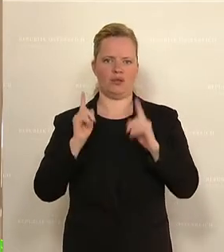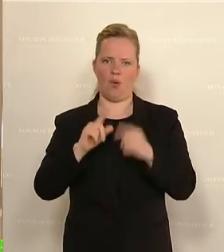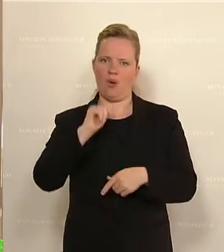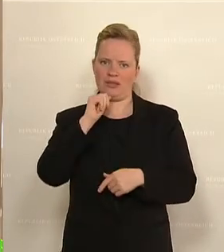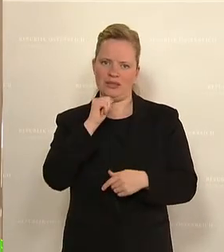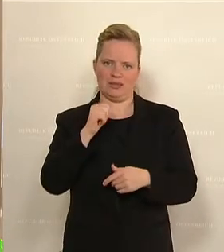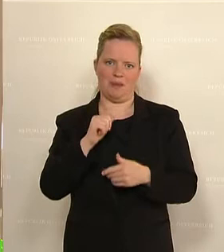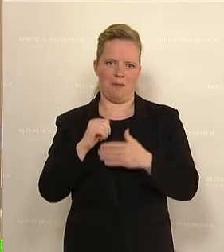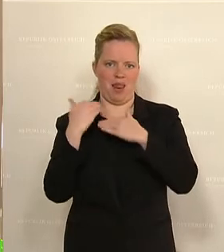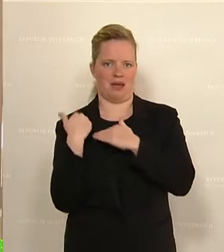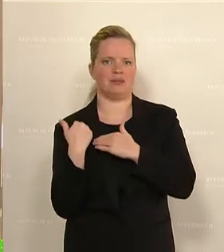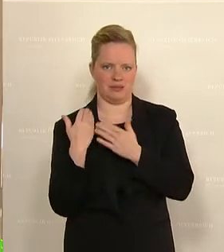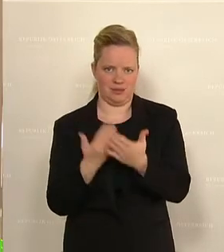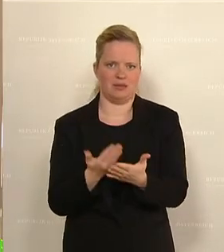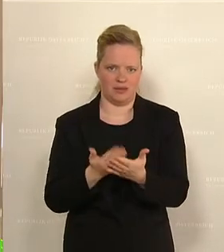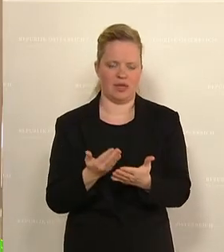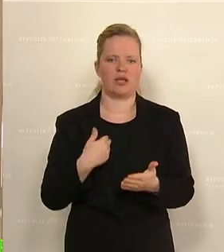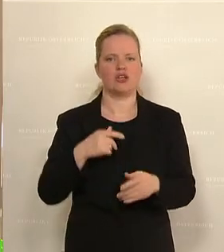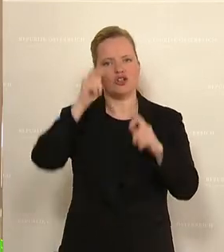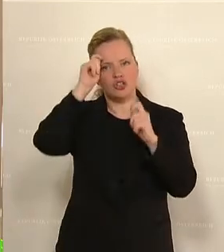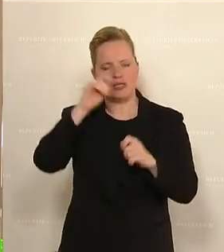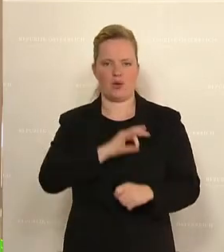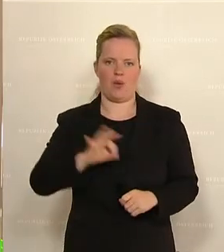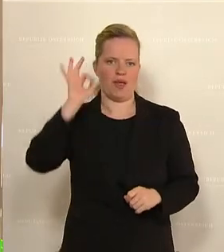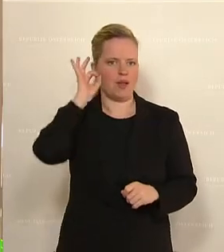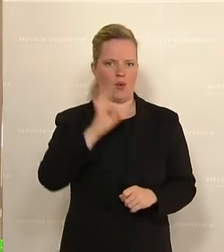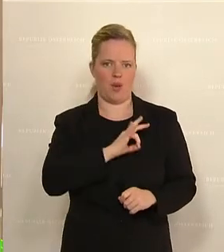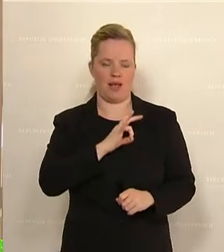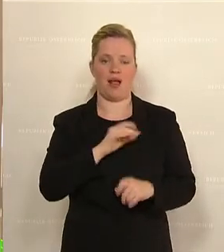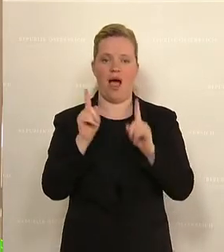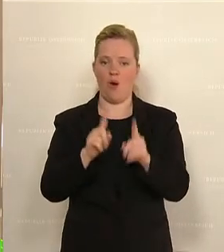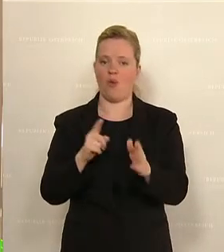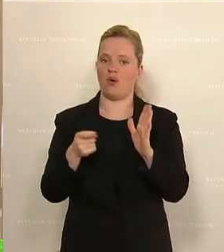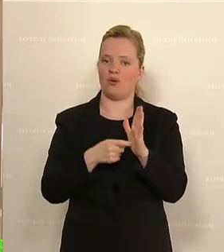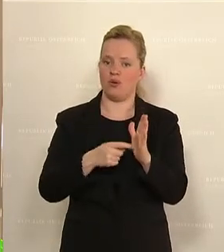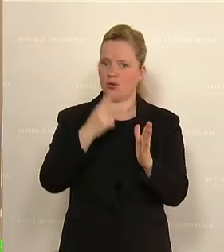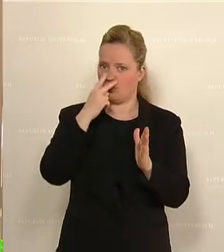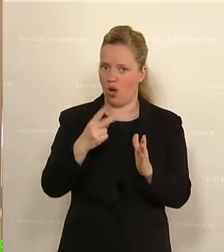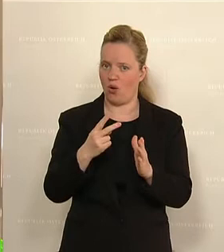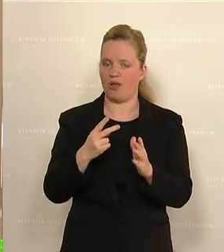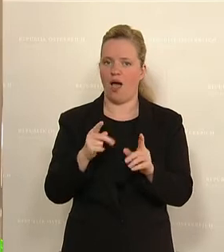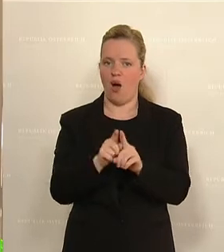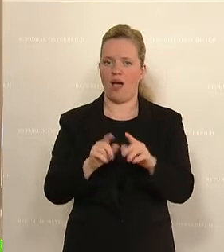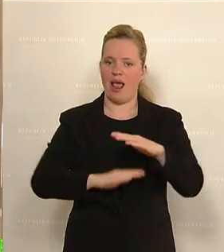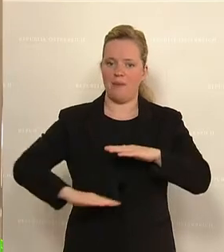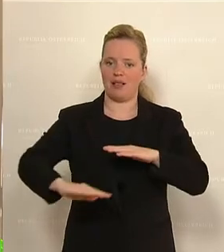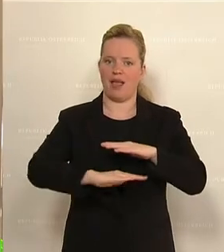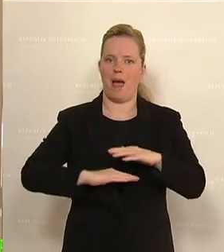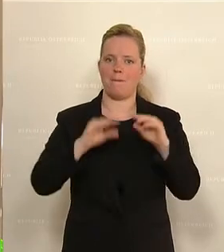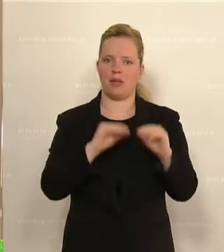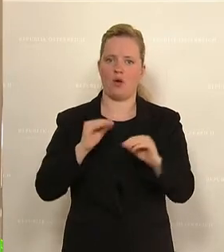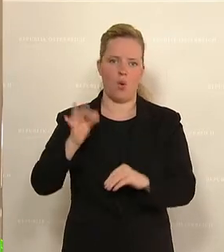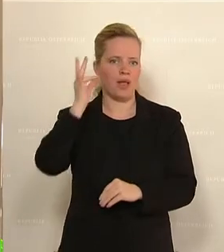Kolleginnen und Kollegen, aber auch unter Berücksichtigung der notwendigen Aufwertung der Elementarpädagoginnen.